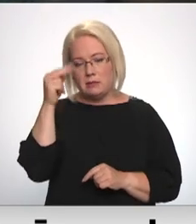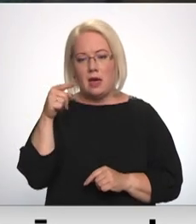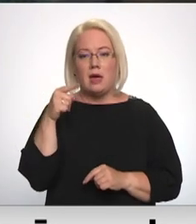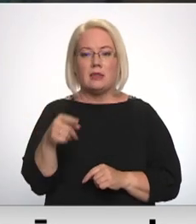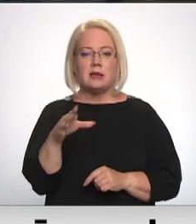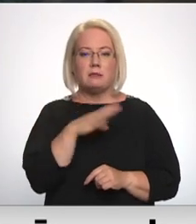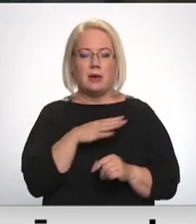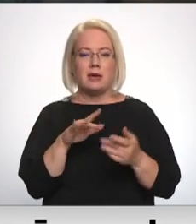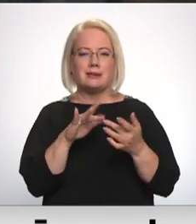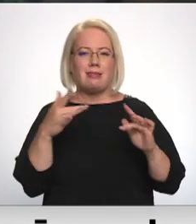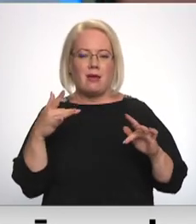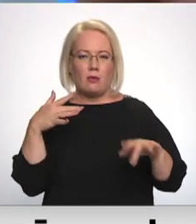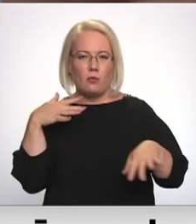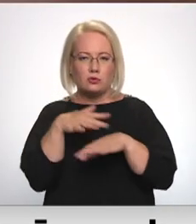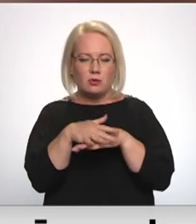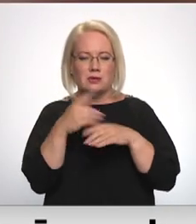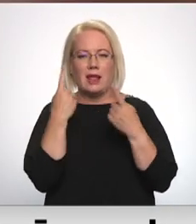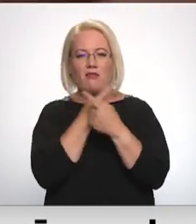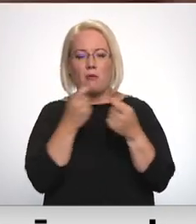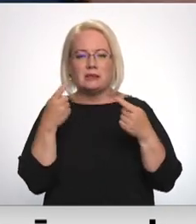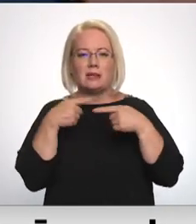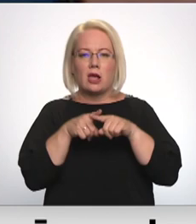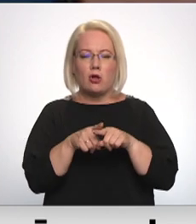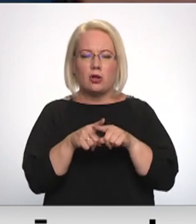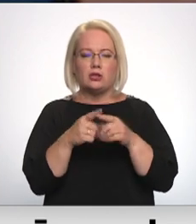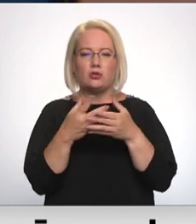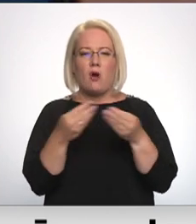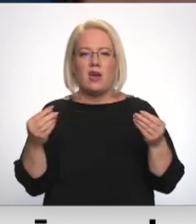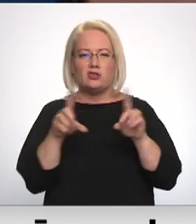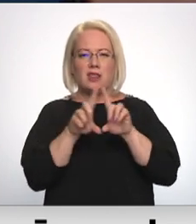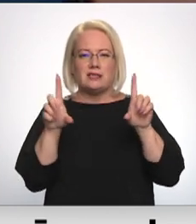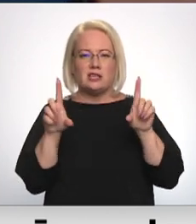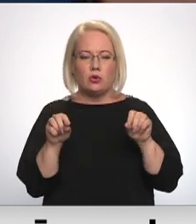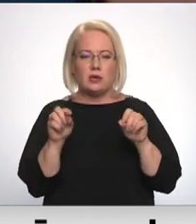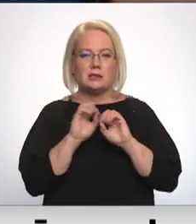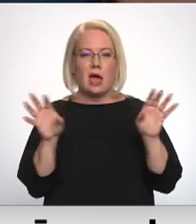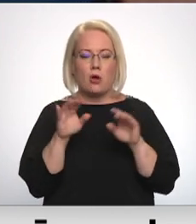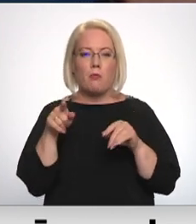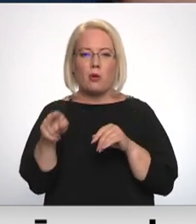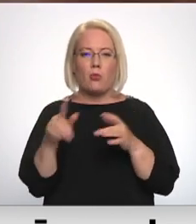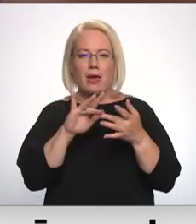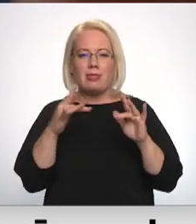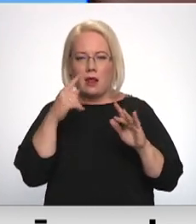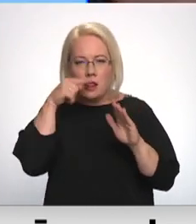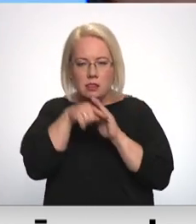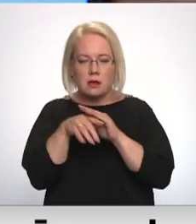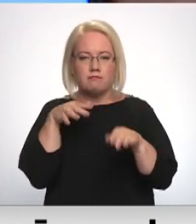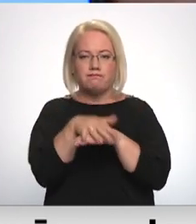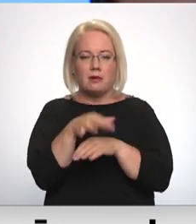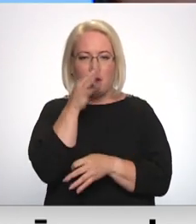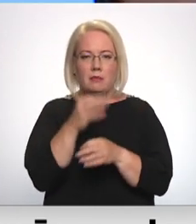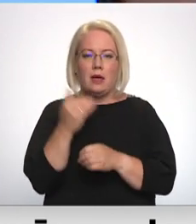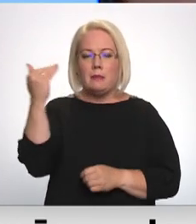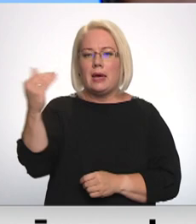uzbrukums. Informācijas tehnoloģija drošības incidentu novēršanas institūcijas skaidro, ka par uzbrukumu atbildību uzņēmēs kāda Krievijas